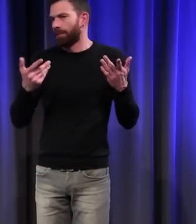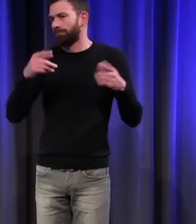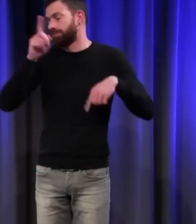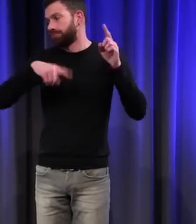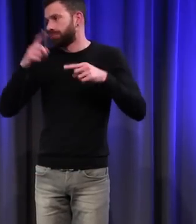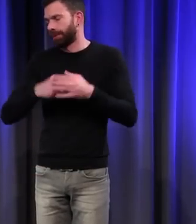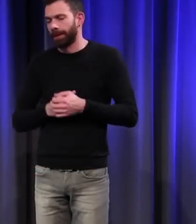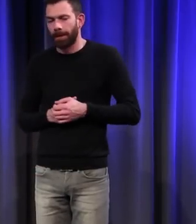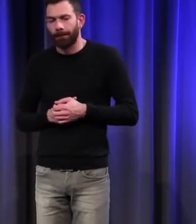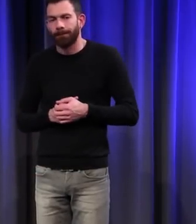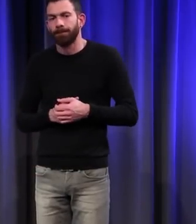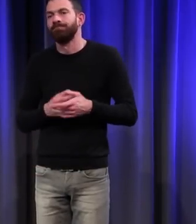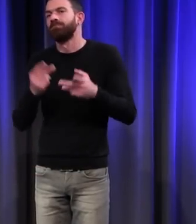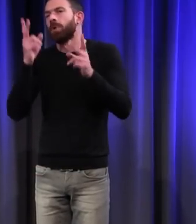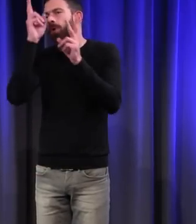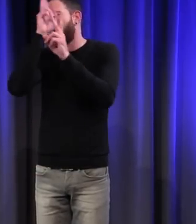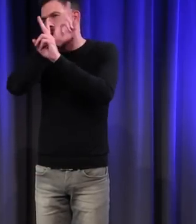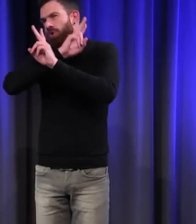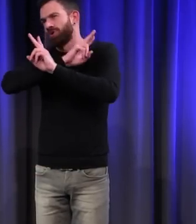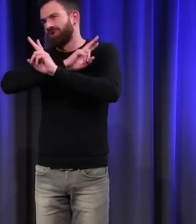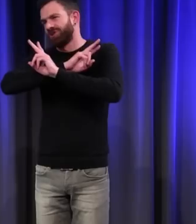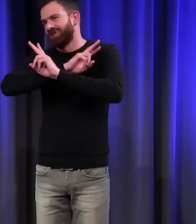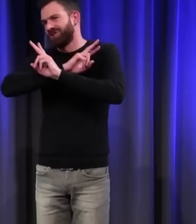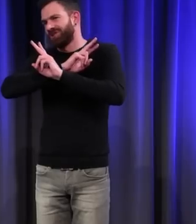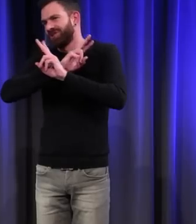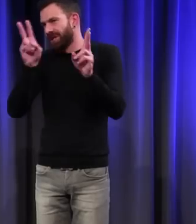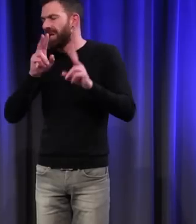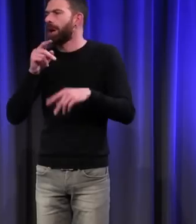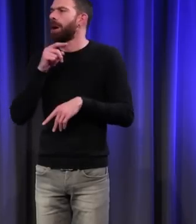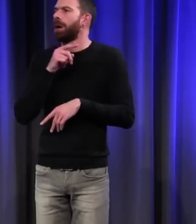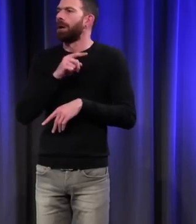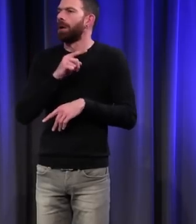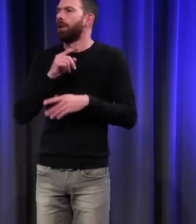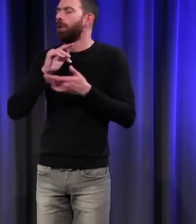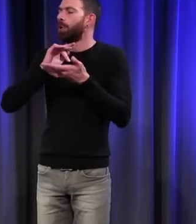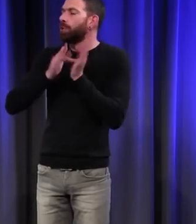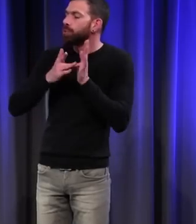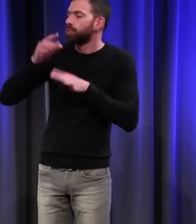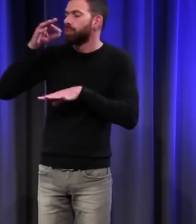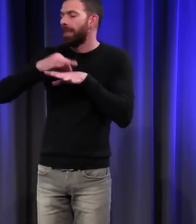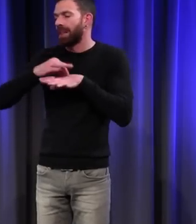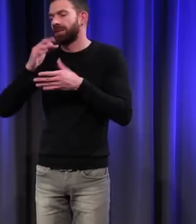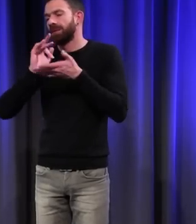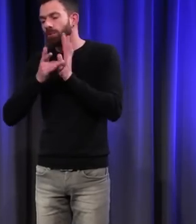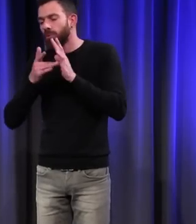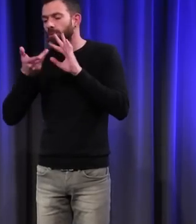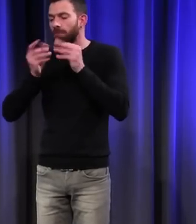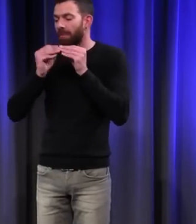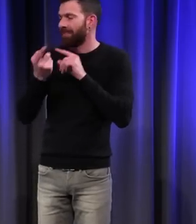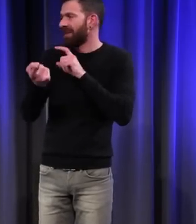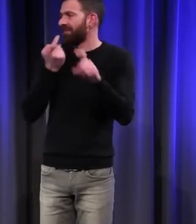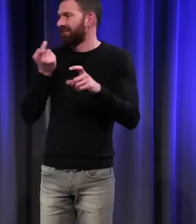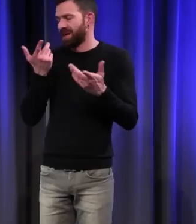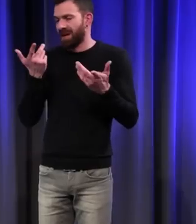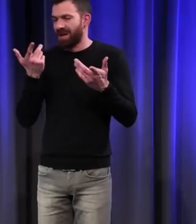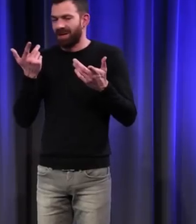En général, on considère que tout trouble, toute maladie, est due à un déséquilibre de quelque